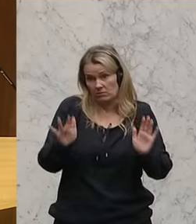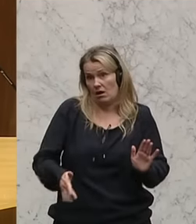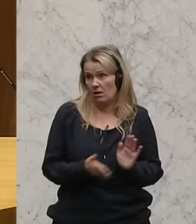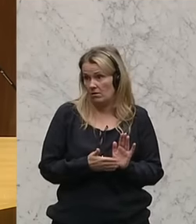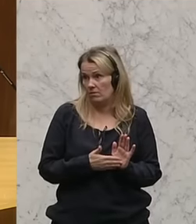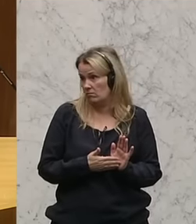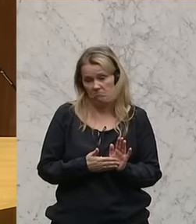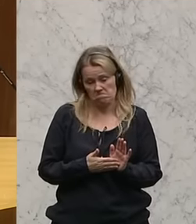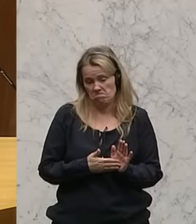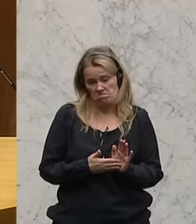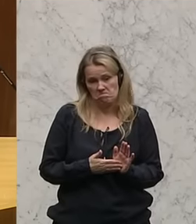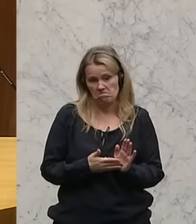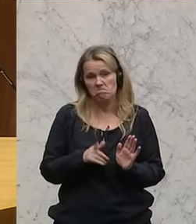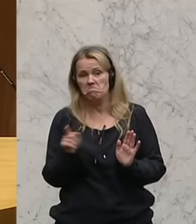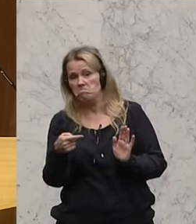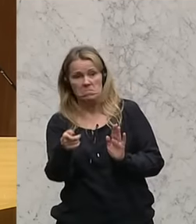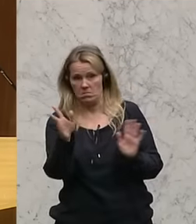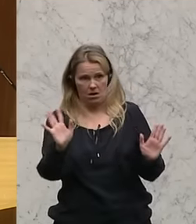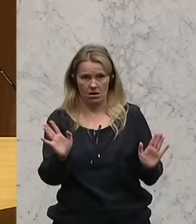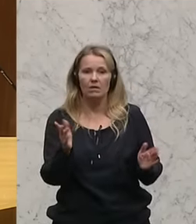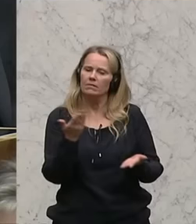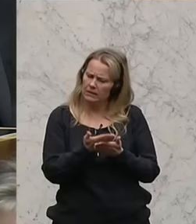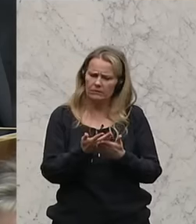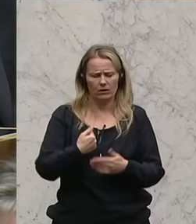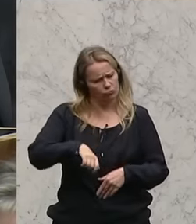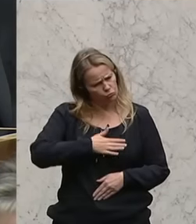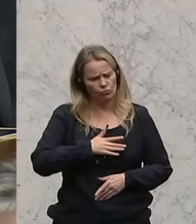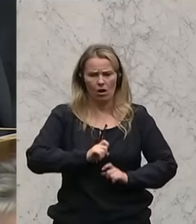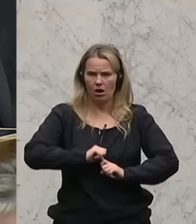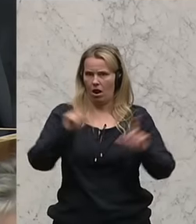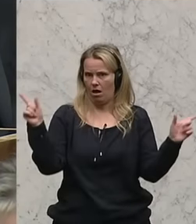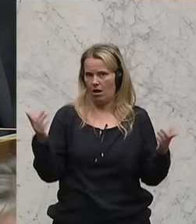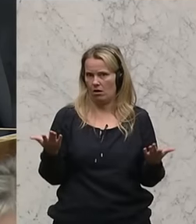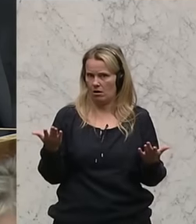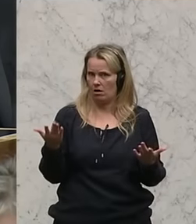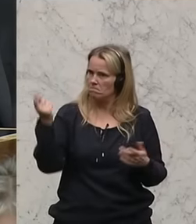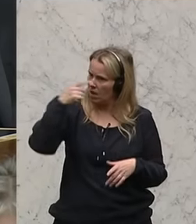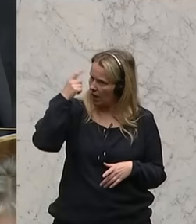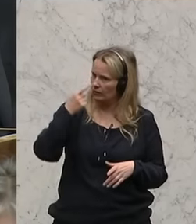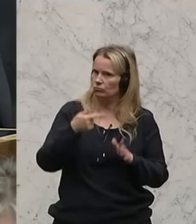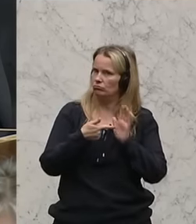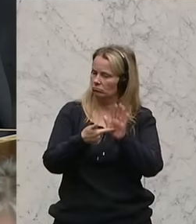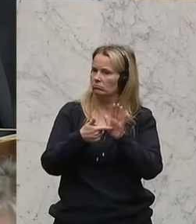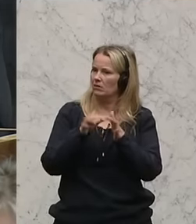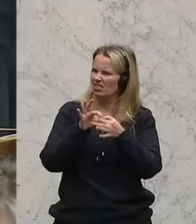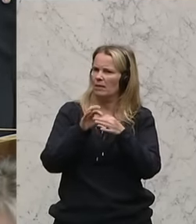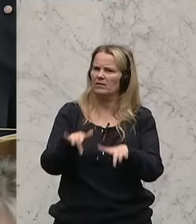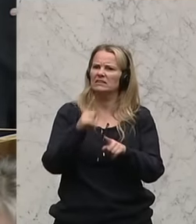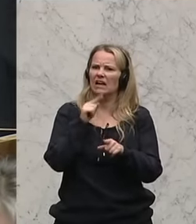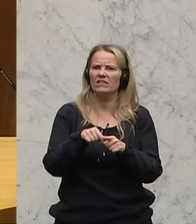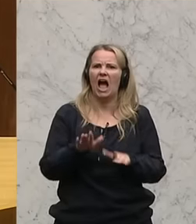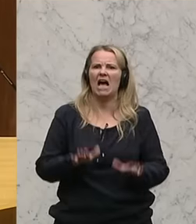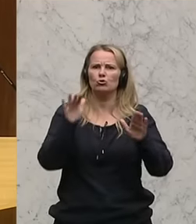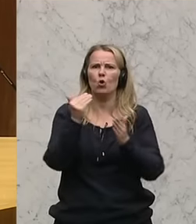An dem kommen wir nicht vorüber. Und deswegen auch unsere klare Meinung zu diesem Placebo